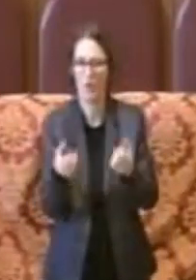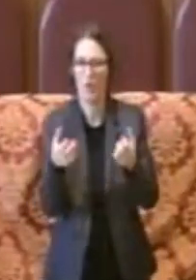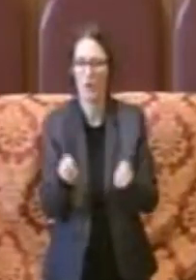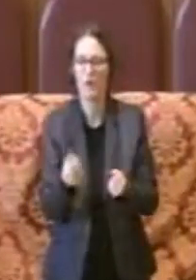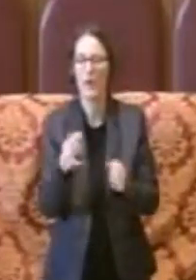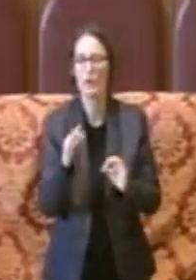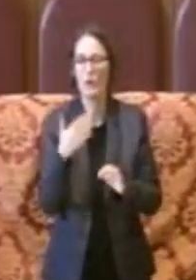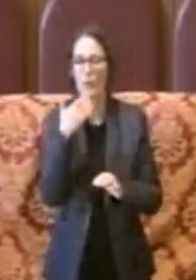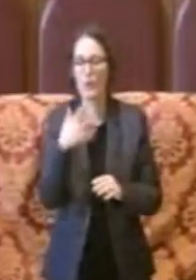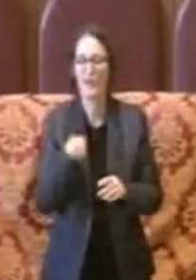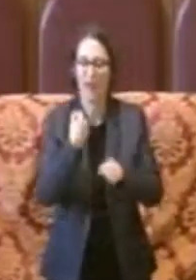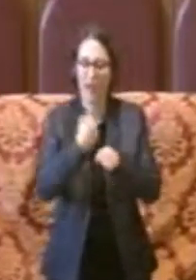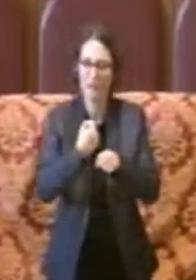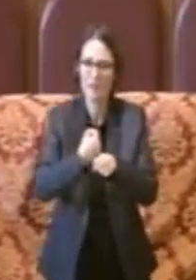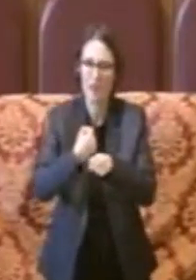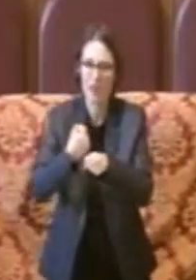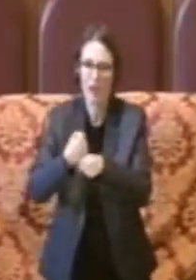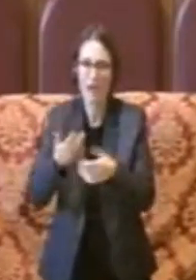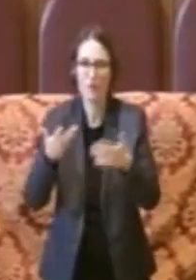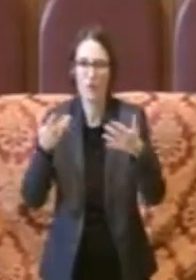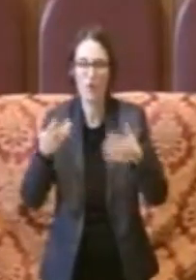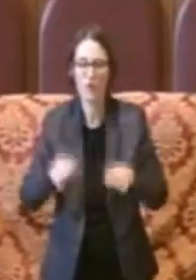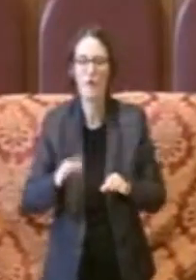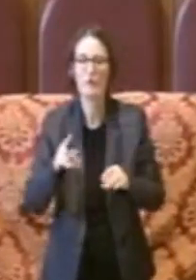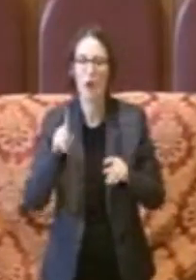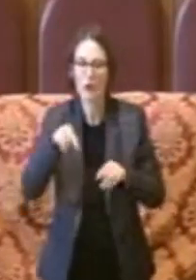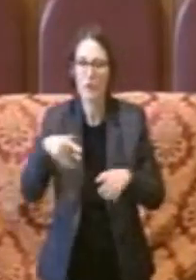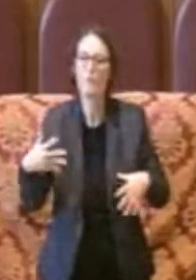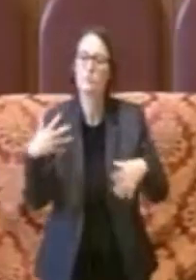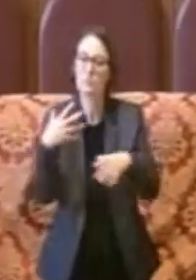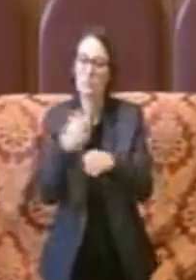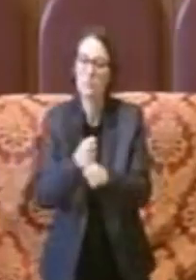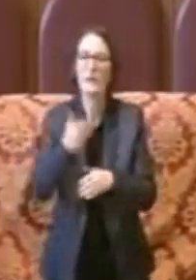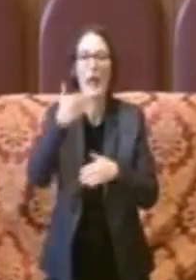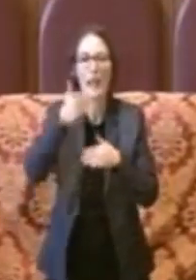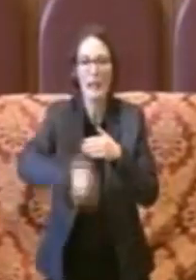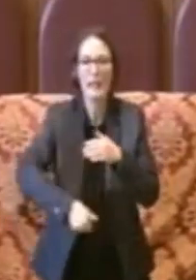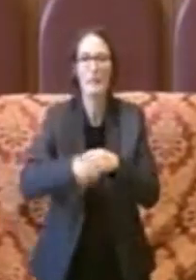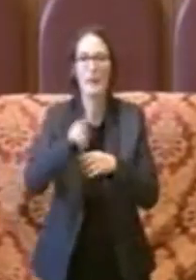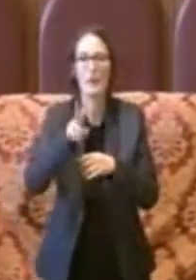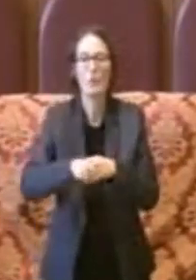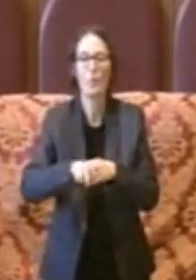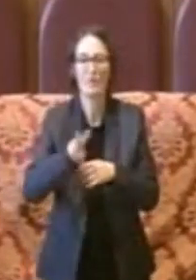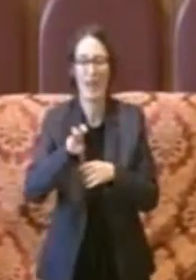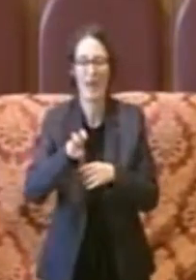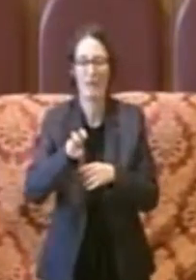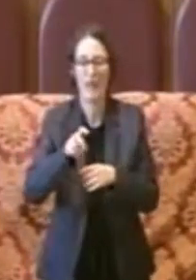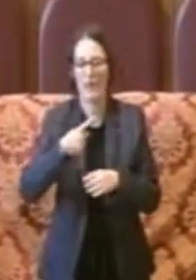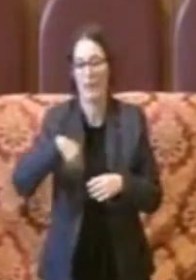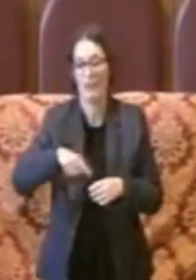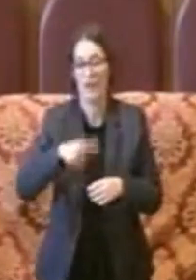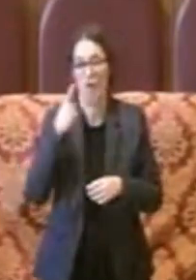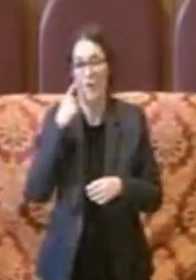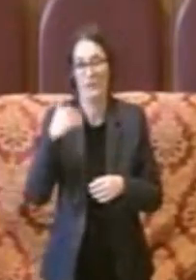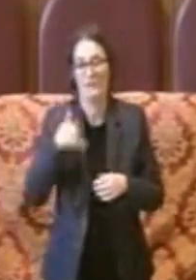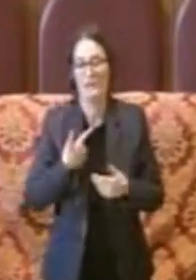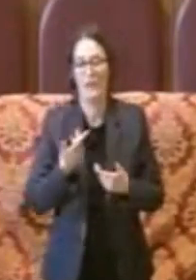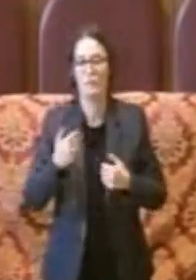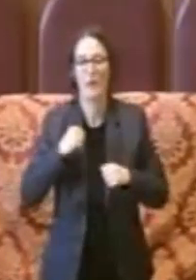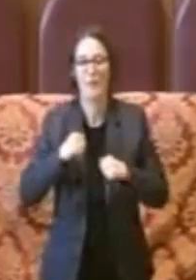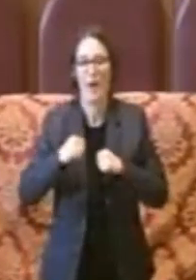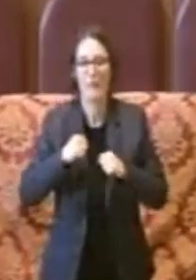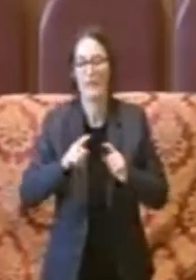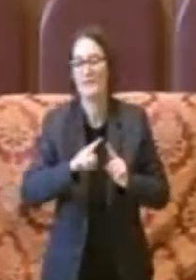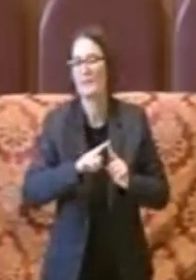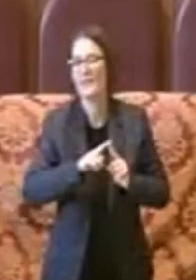di lavori anche a concludere quindi entro il 2020 una serie di attività il mandato come sappiamo non dura né un anno né due anni né